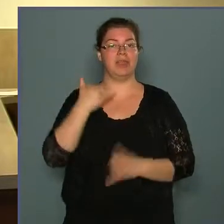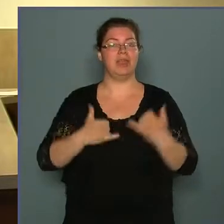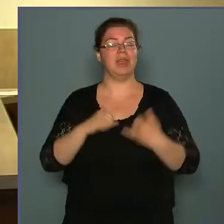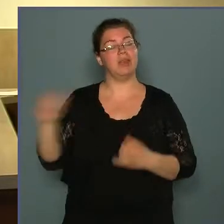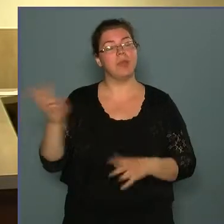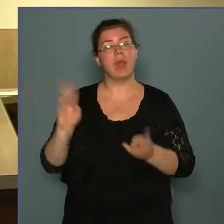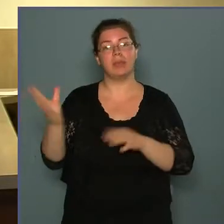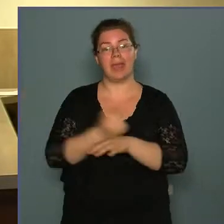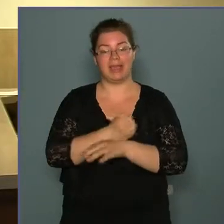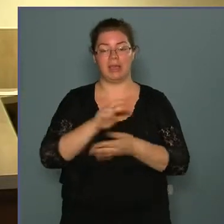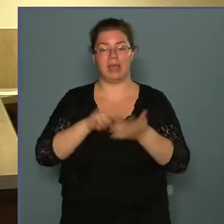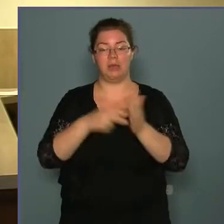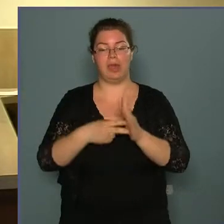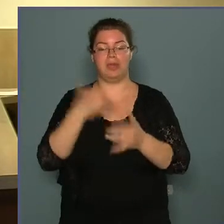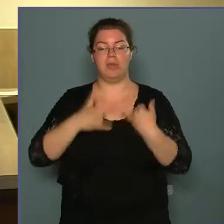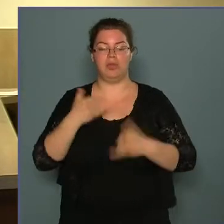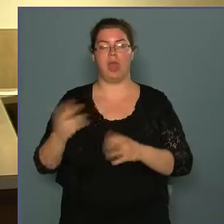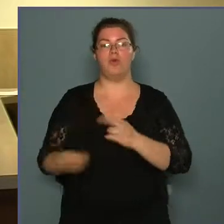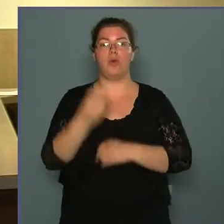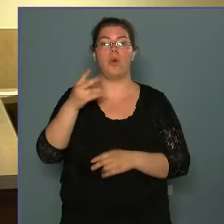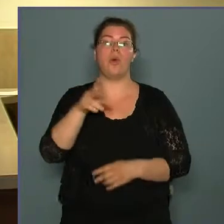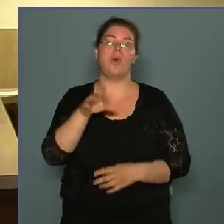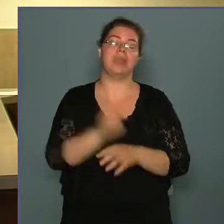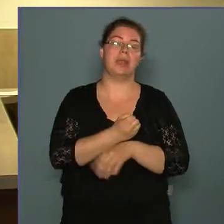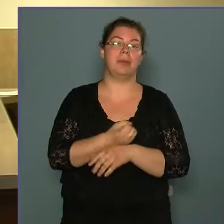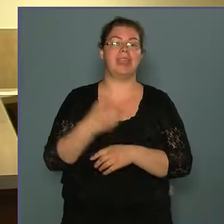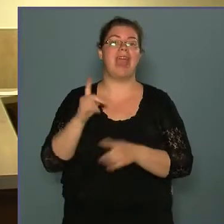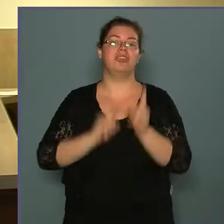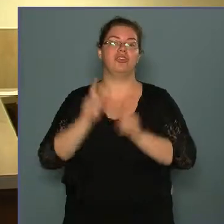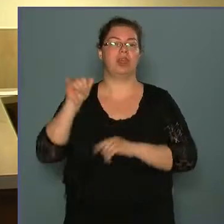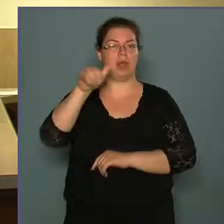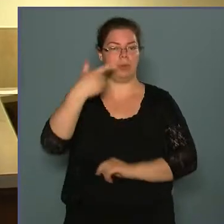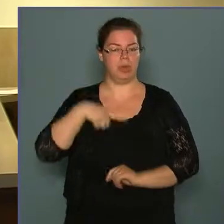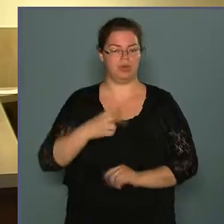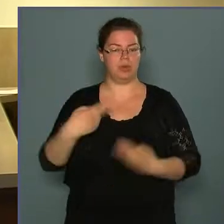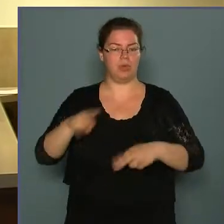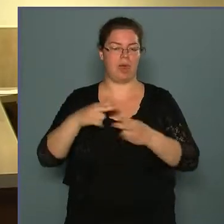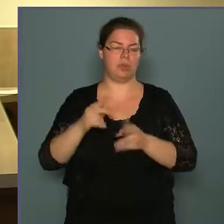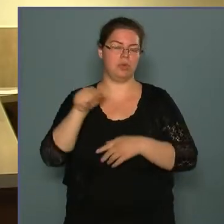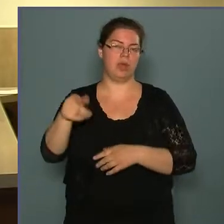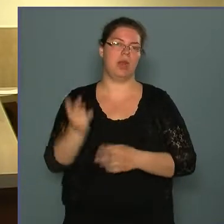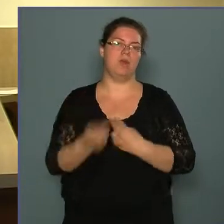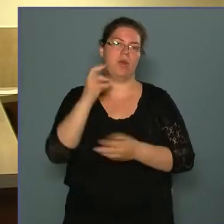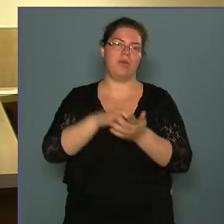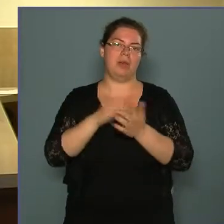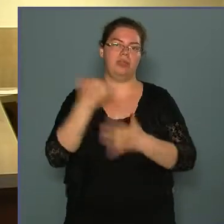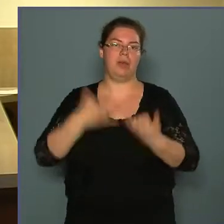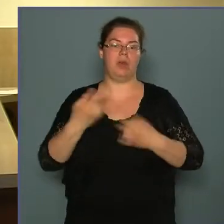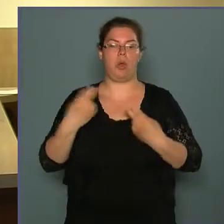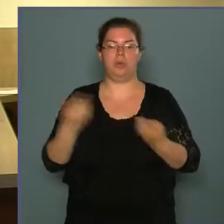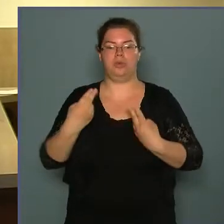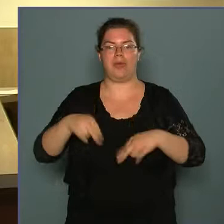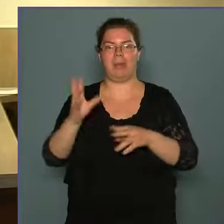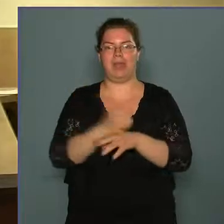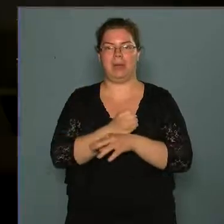aki megjelte a kerületi versenyt, az a főnyereménye egy sétarepülés volt, illetve tovább juthat a fővárosi versenyre, ahol további